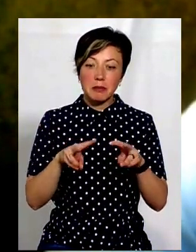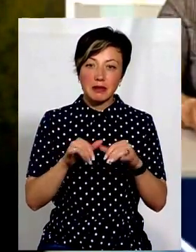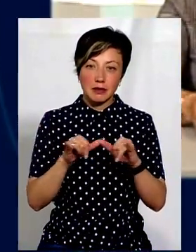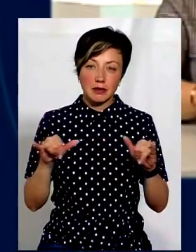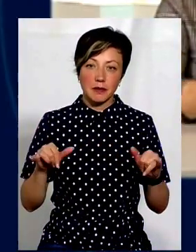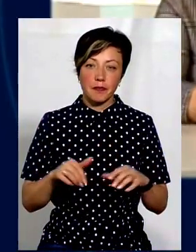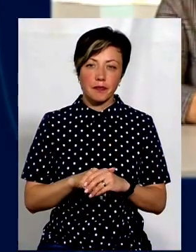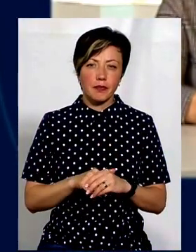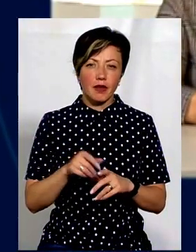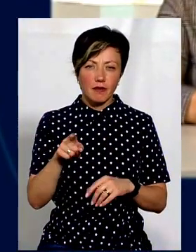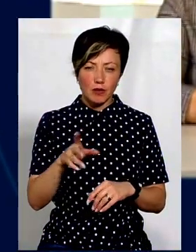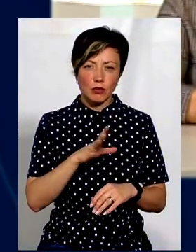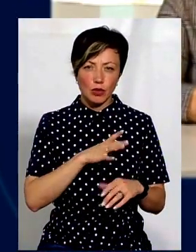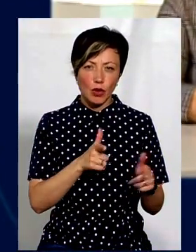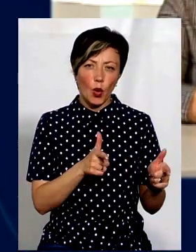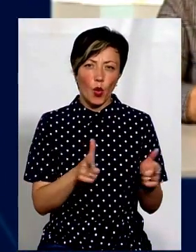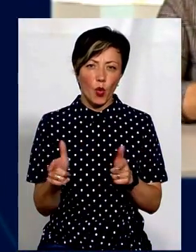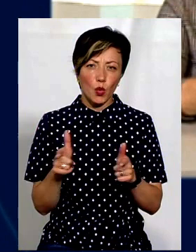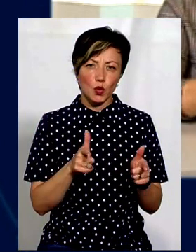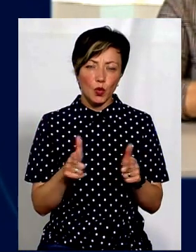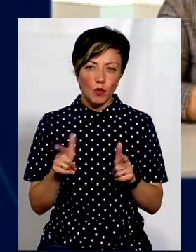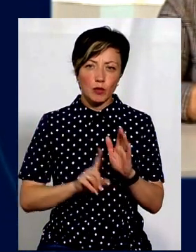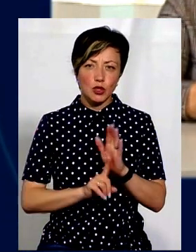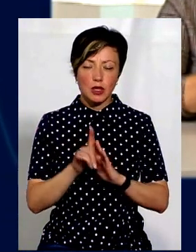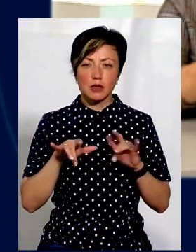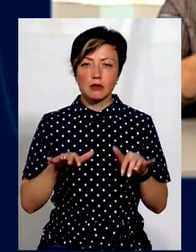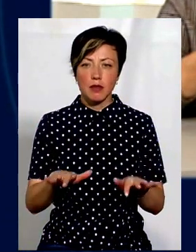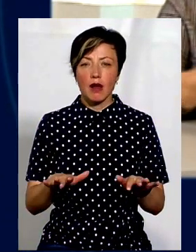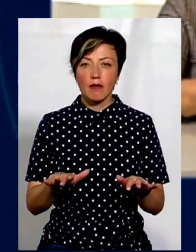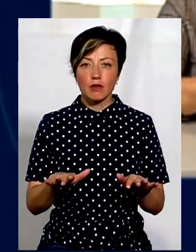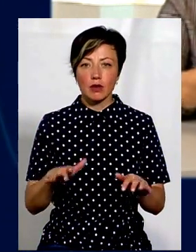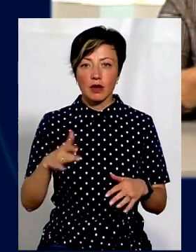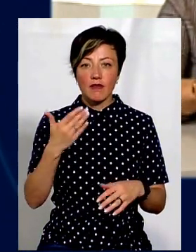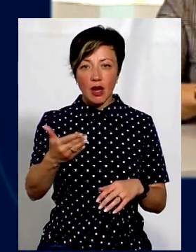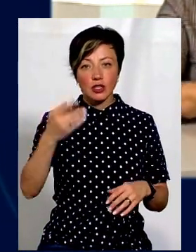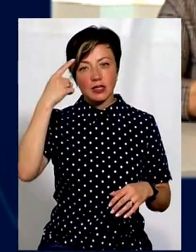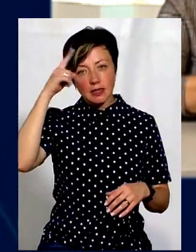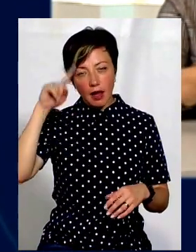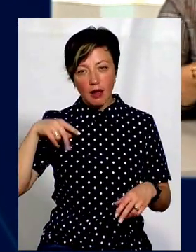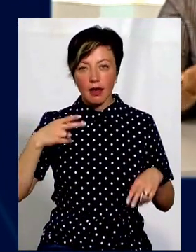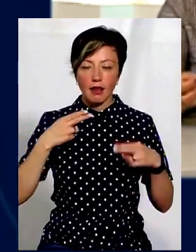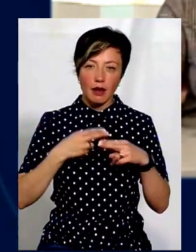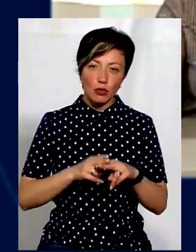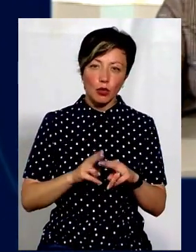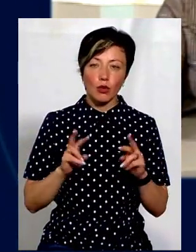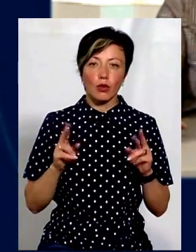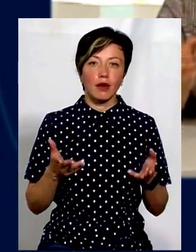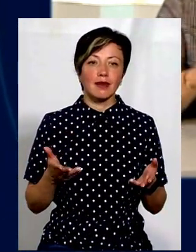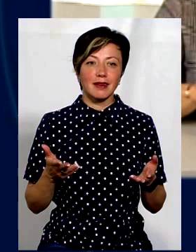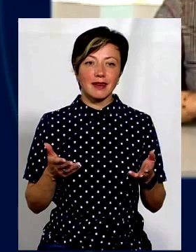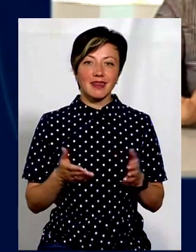А наскільки ви були готові взятися до справи? Я маю на увазі знання, технології, як